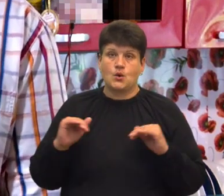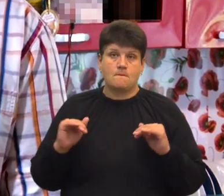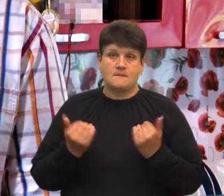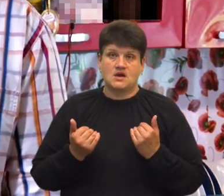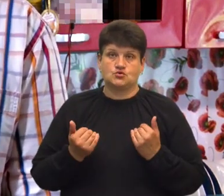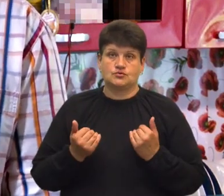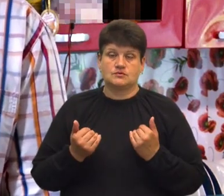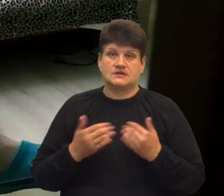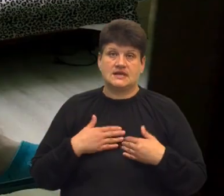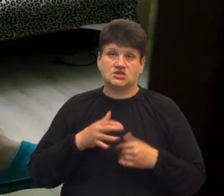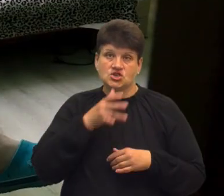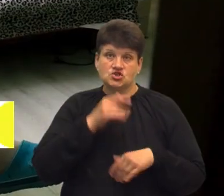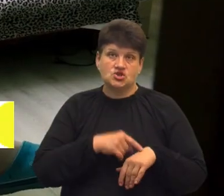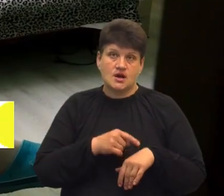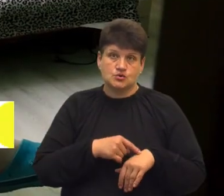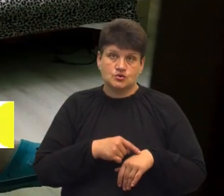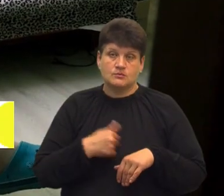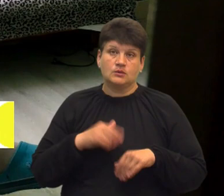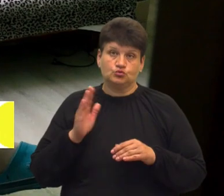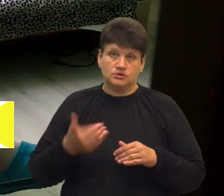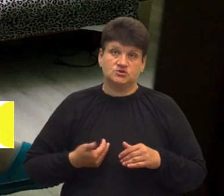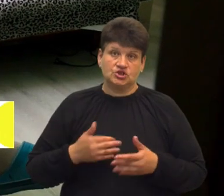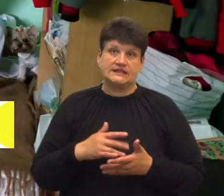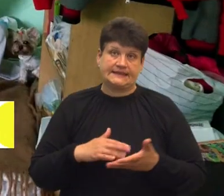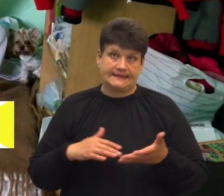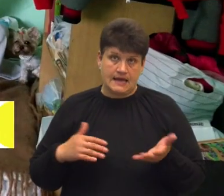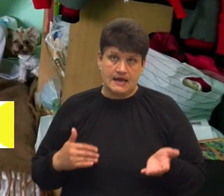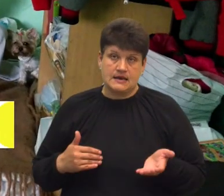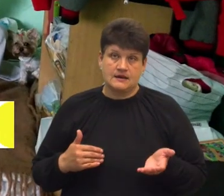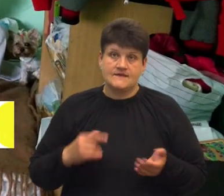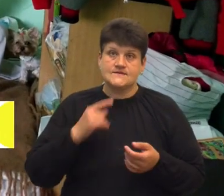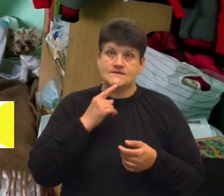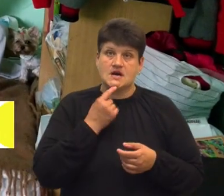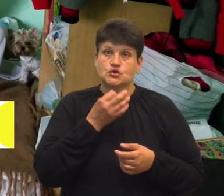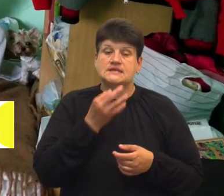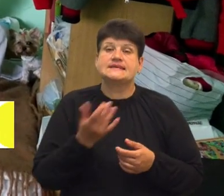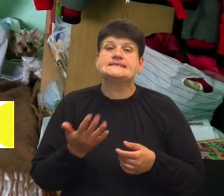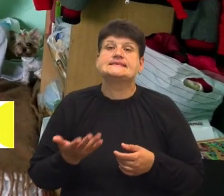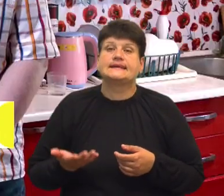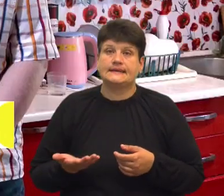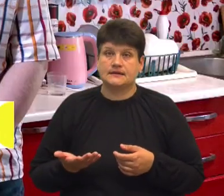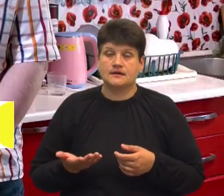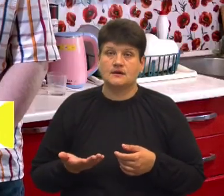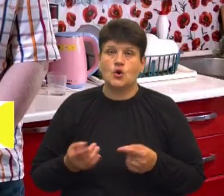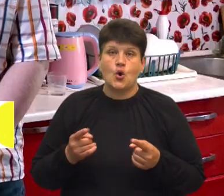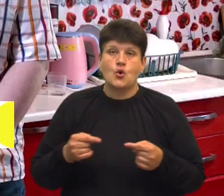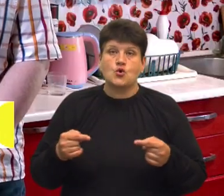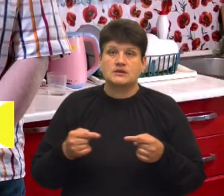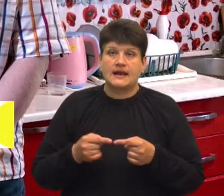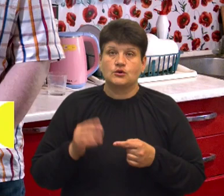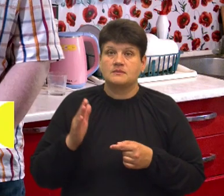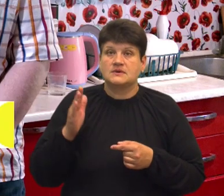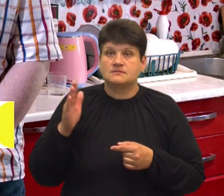нас часом. Ми плануємо жити тут далі. Важко сказати скільки, тому що конкретної перспективи